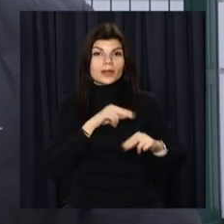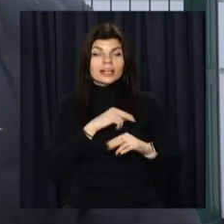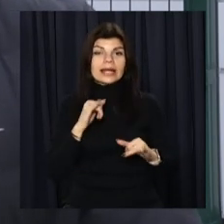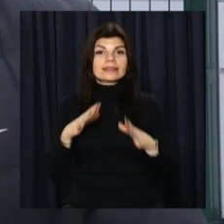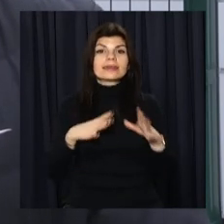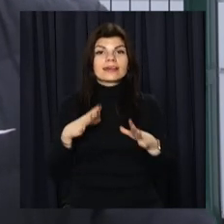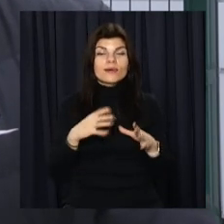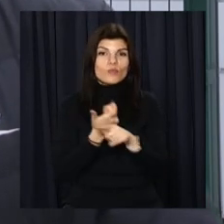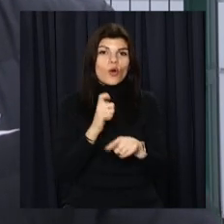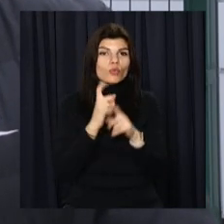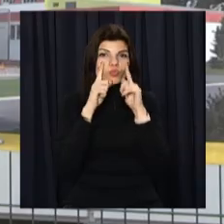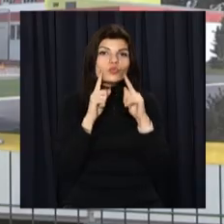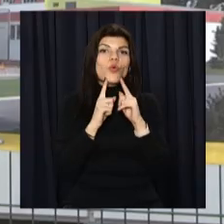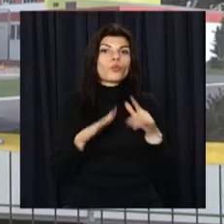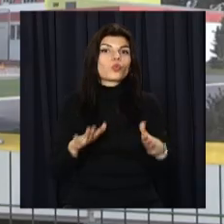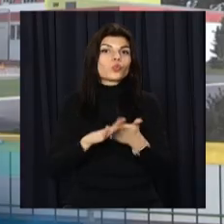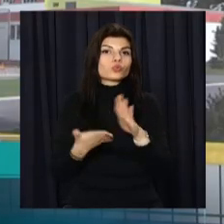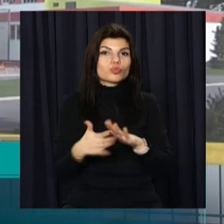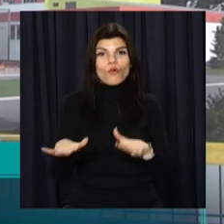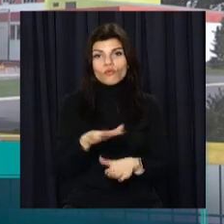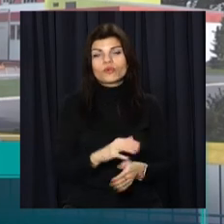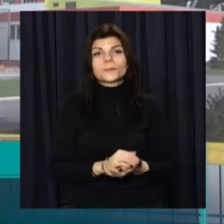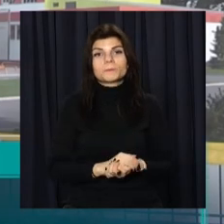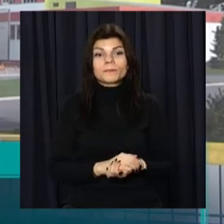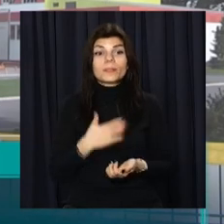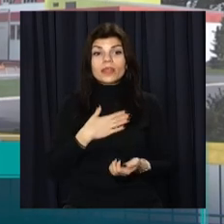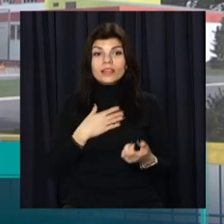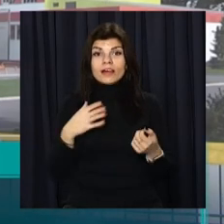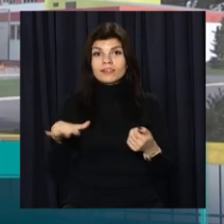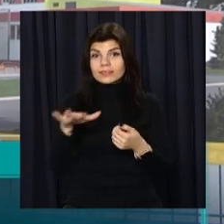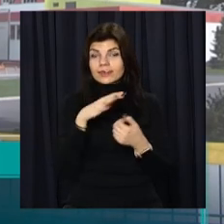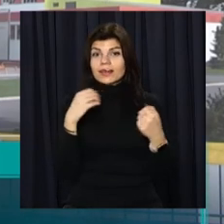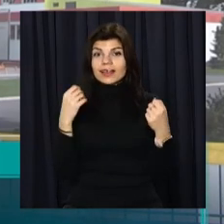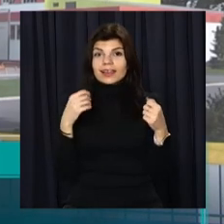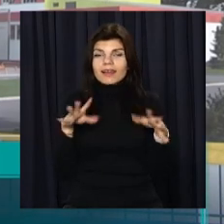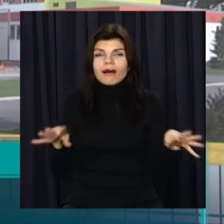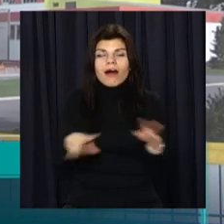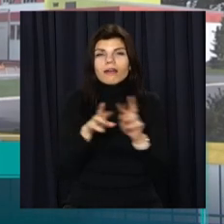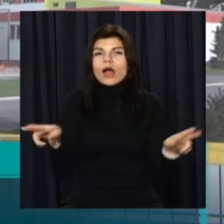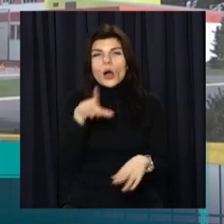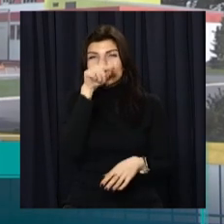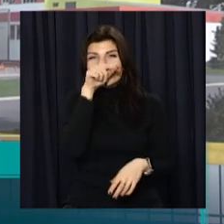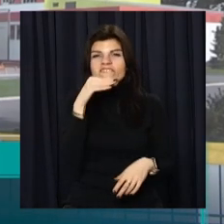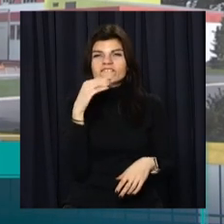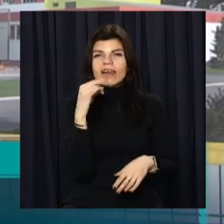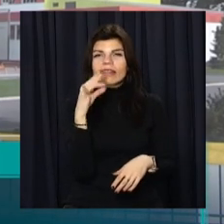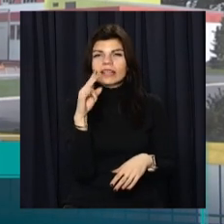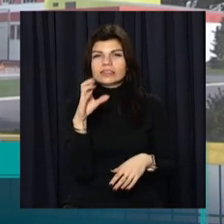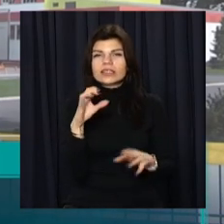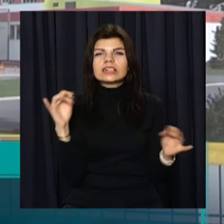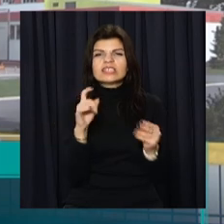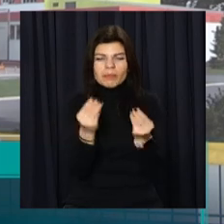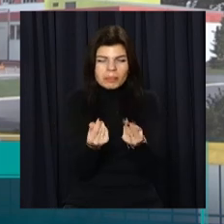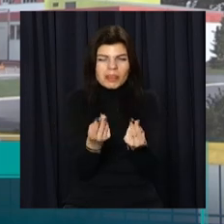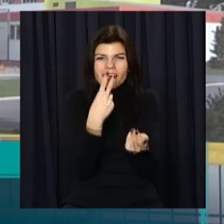і тренуватися в більш комфортних умовах. Наш спортивний комплекс, як птиця Фєнікс, розріждається з пепла. На глазах у